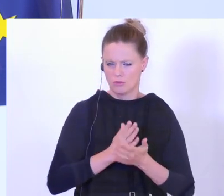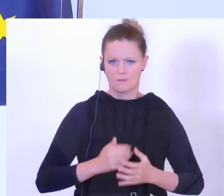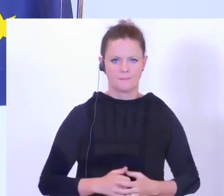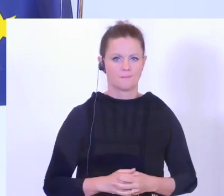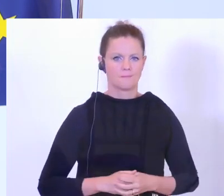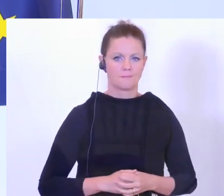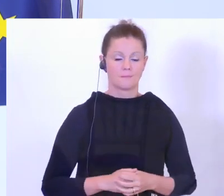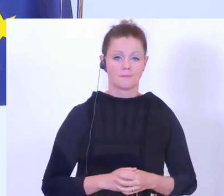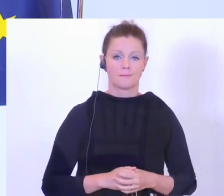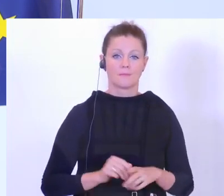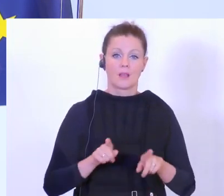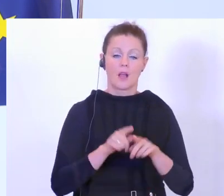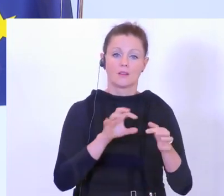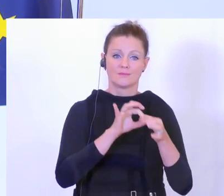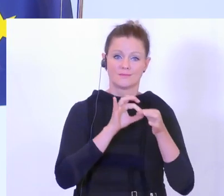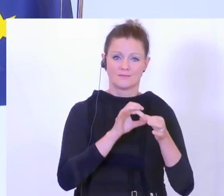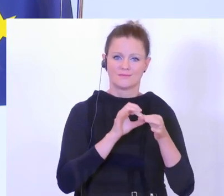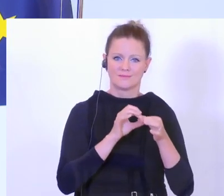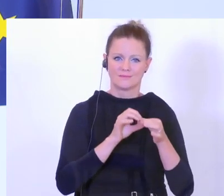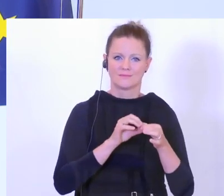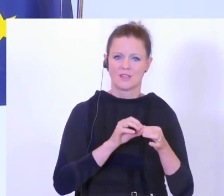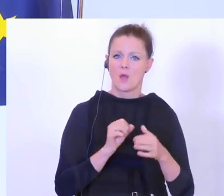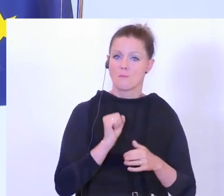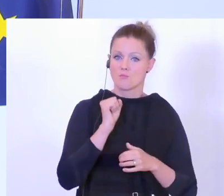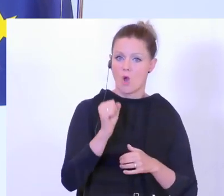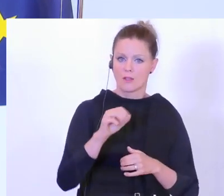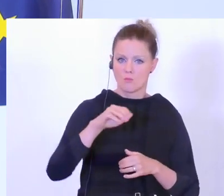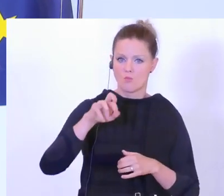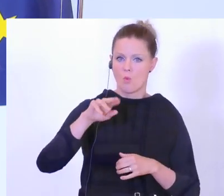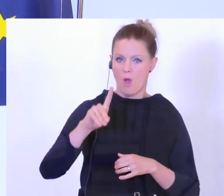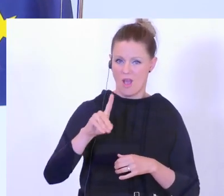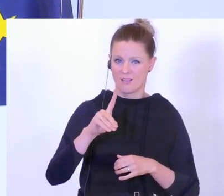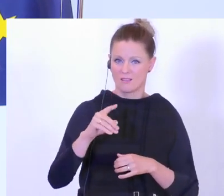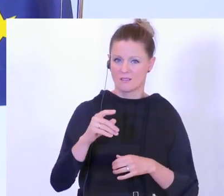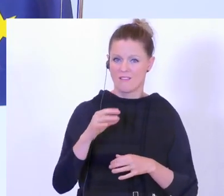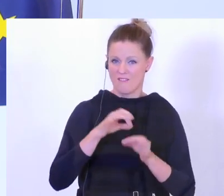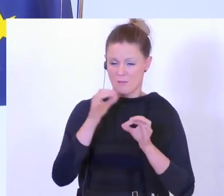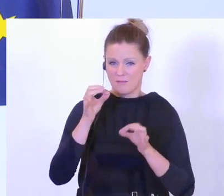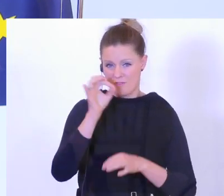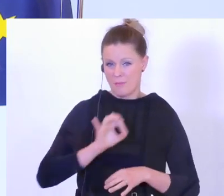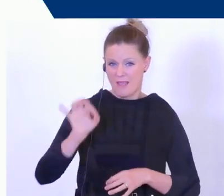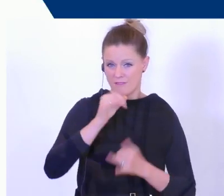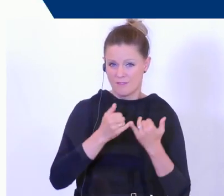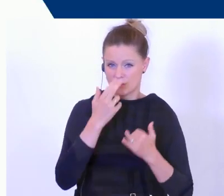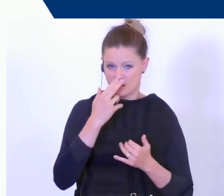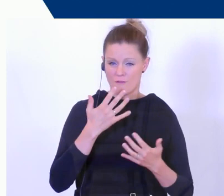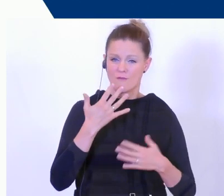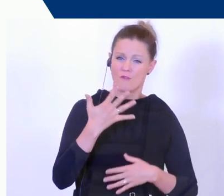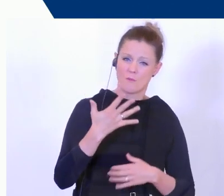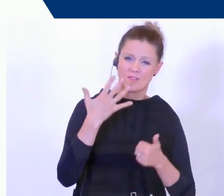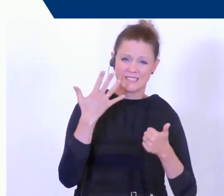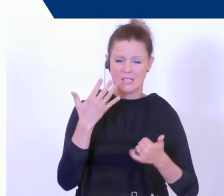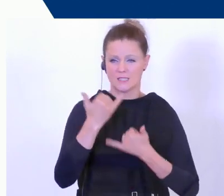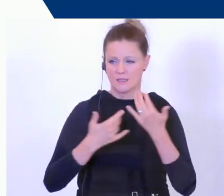Zusammenhängend damit die Morddelikte. Sie sehen hier, dass in den letzten fünf, sechs Jahren die kontinuierlich